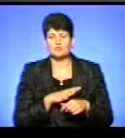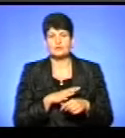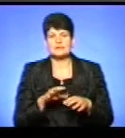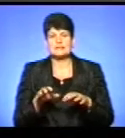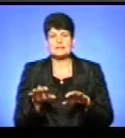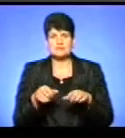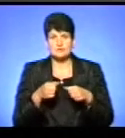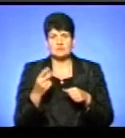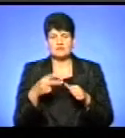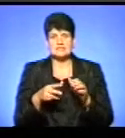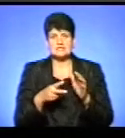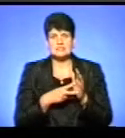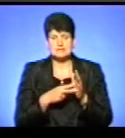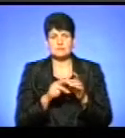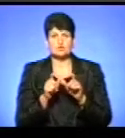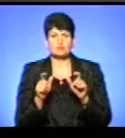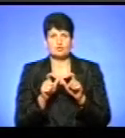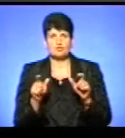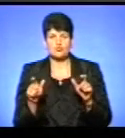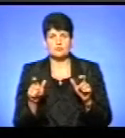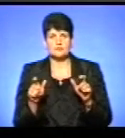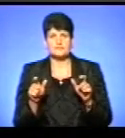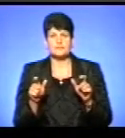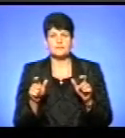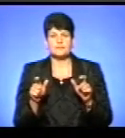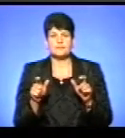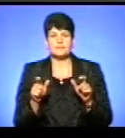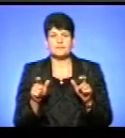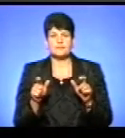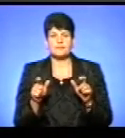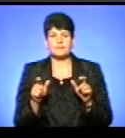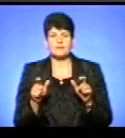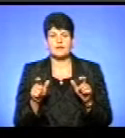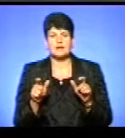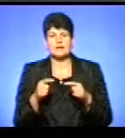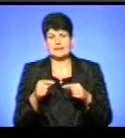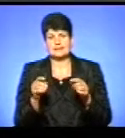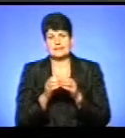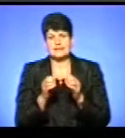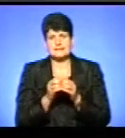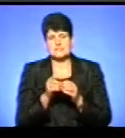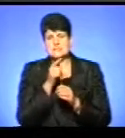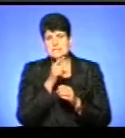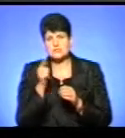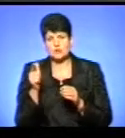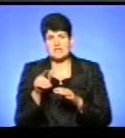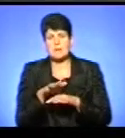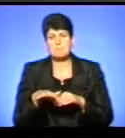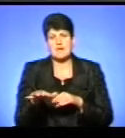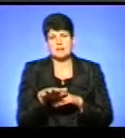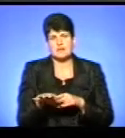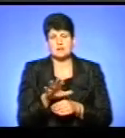споруд, це кіоски, павільйони, лотки і так далі, торгівельного призначення або побутового, та 10 сезонних майданчиків, які